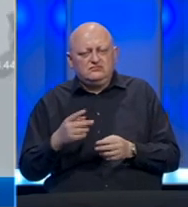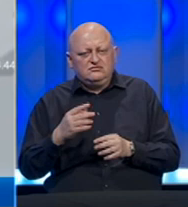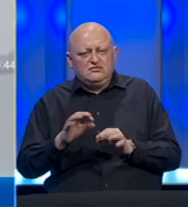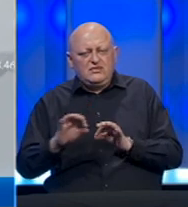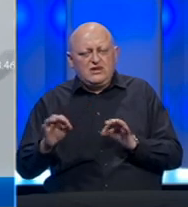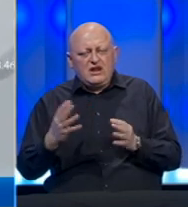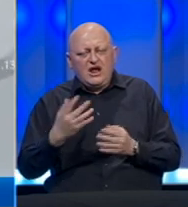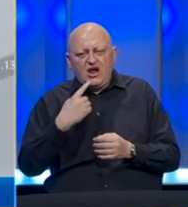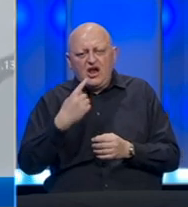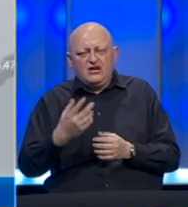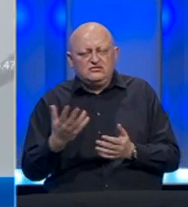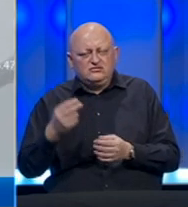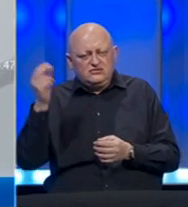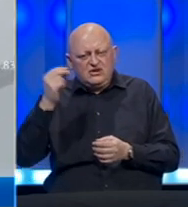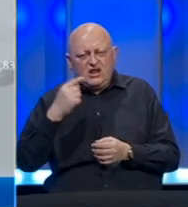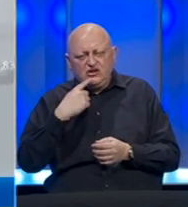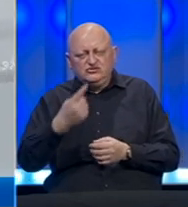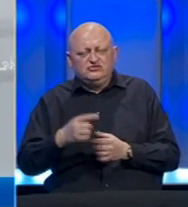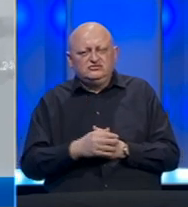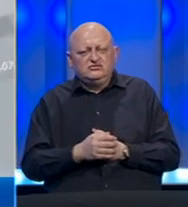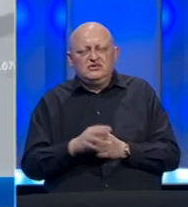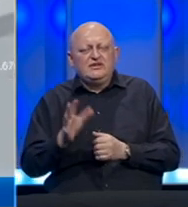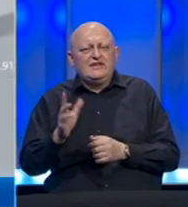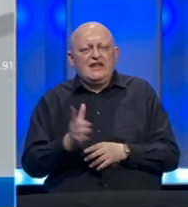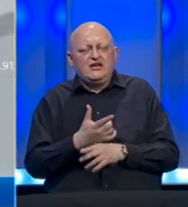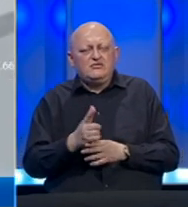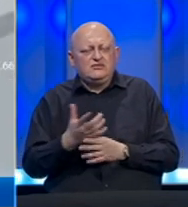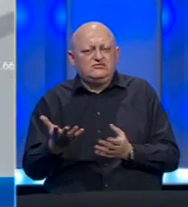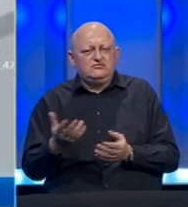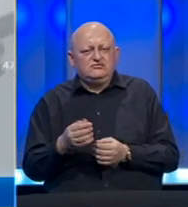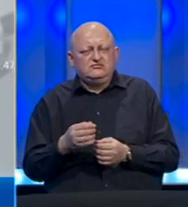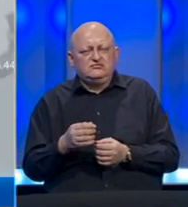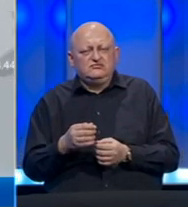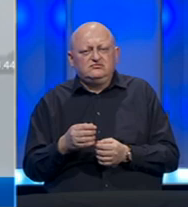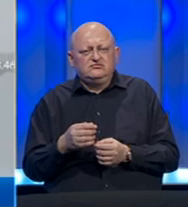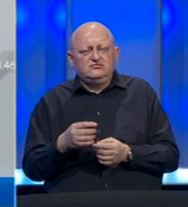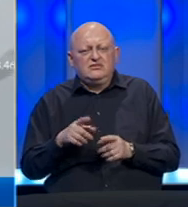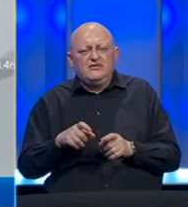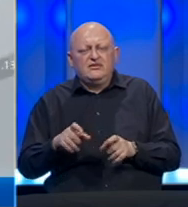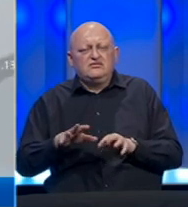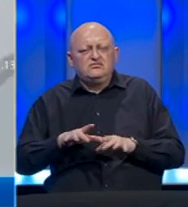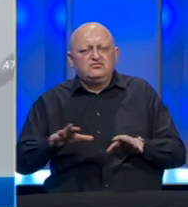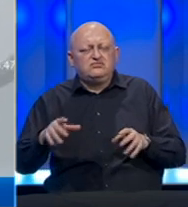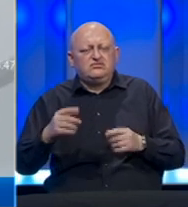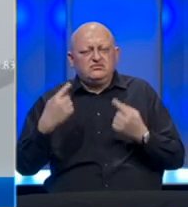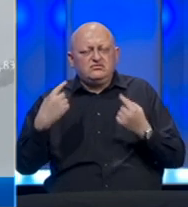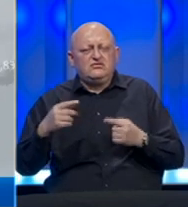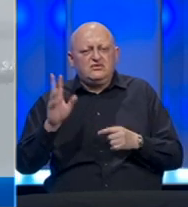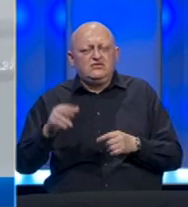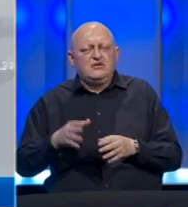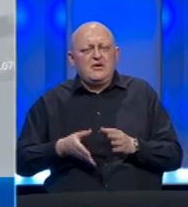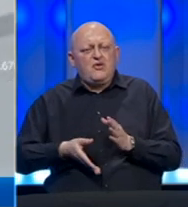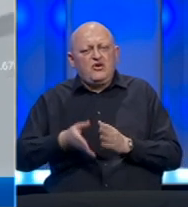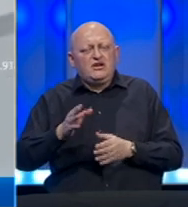kako stručnjaci to kažu, dakle nema ekspanzije virusa i pandemije. Mislim da trebamo